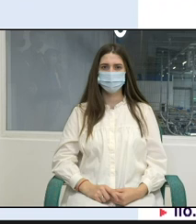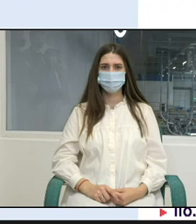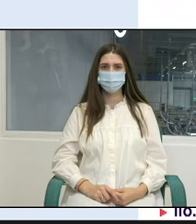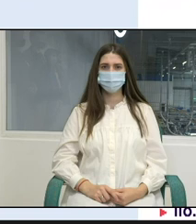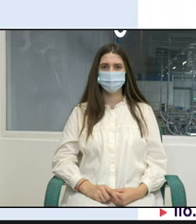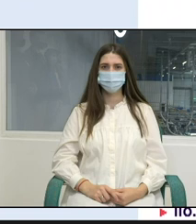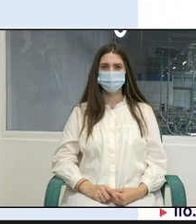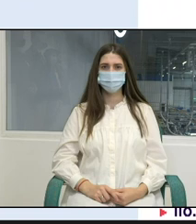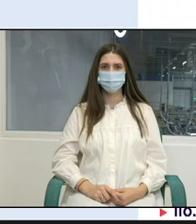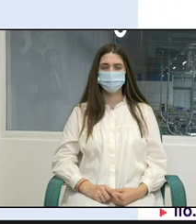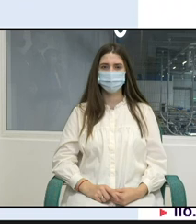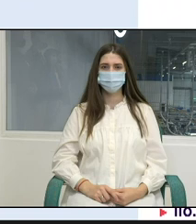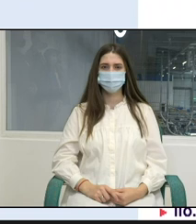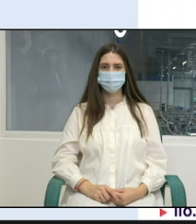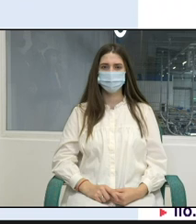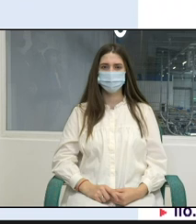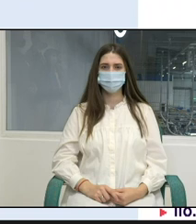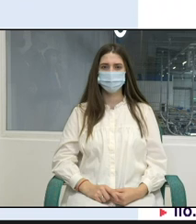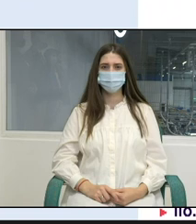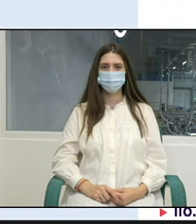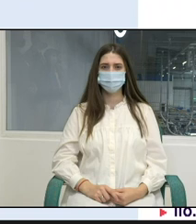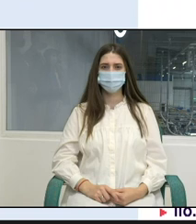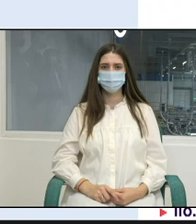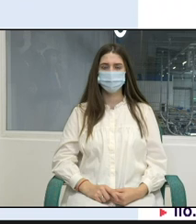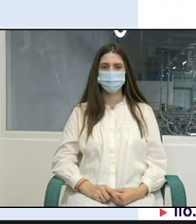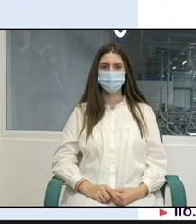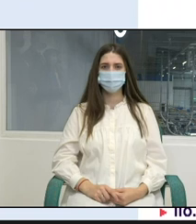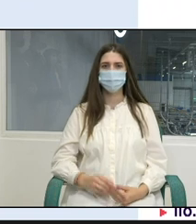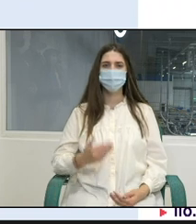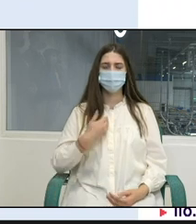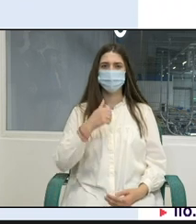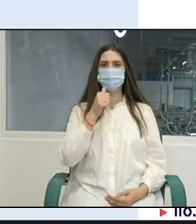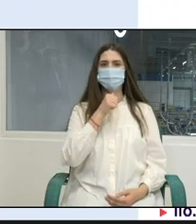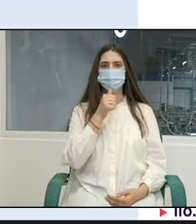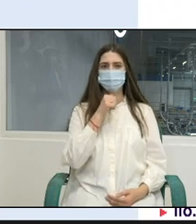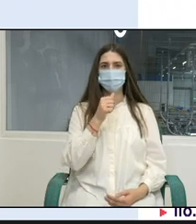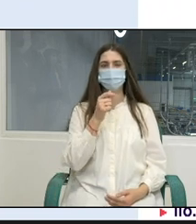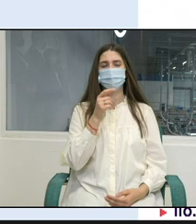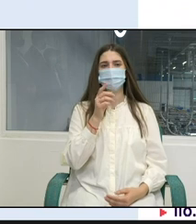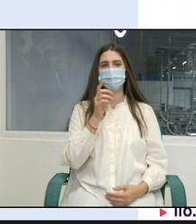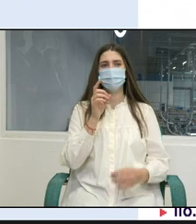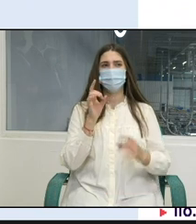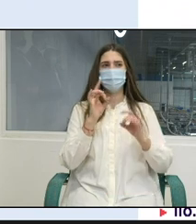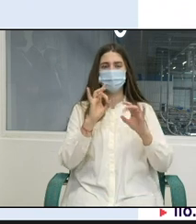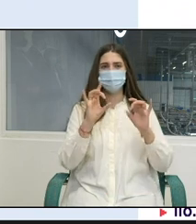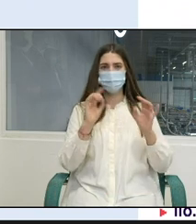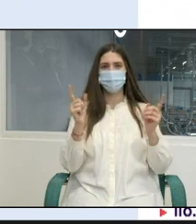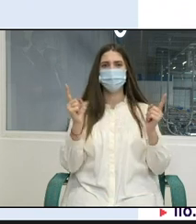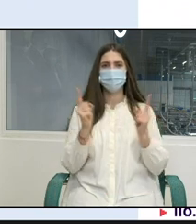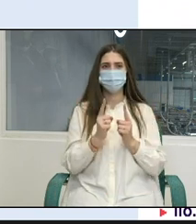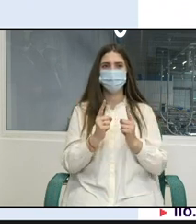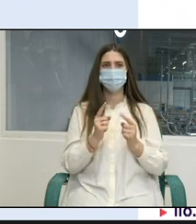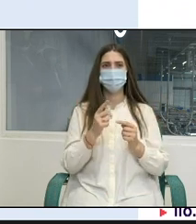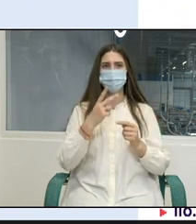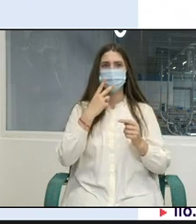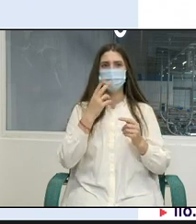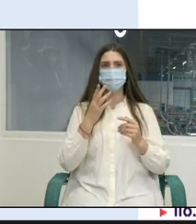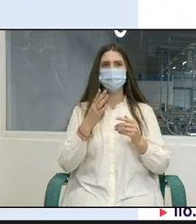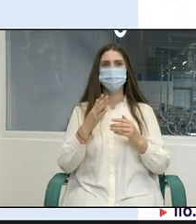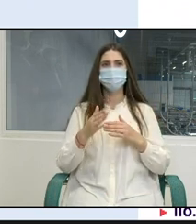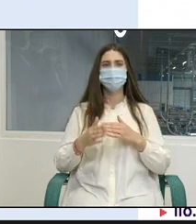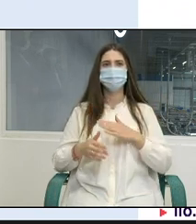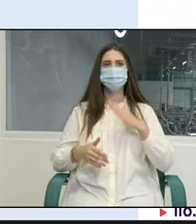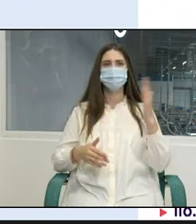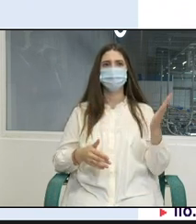acordului între UE și Republica Moldova. Deci, noi încercăm să fim mai focusați. Pe partea, în colonița de pe stânga, noi vedem cele trei